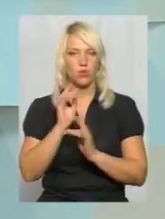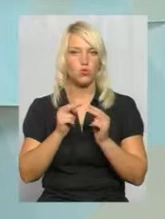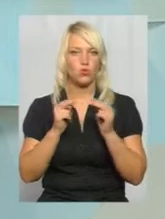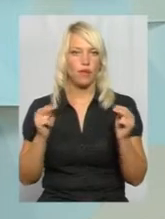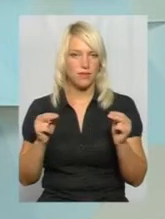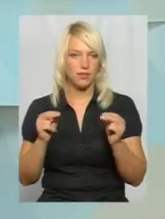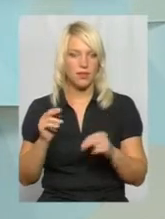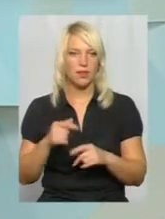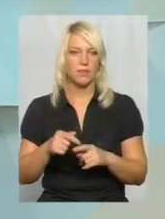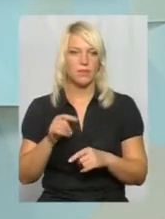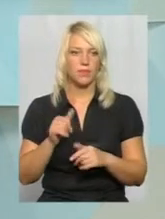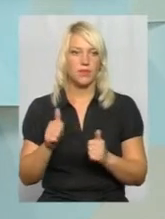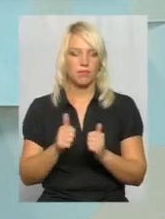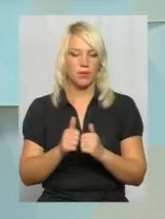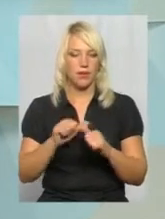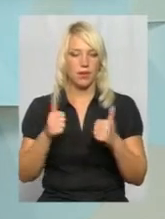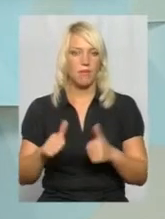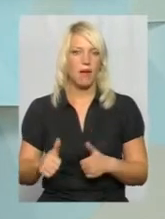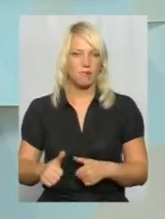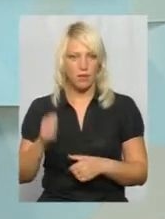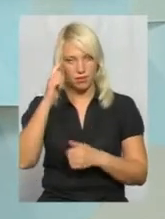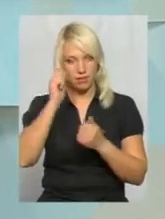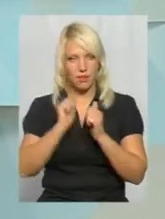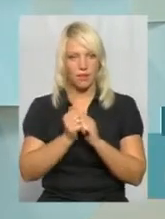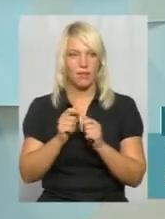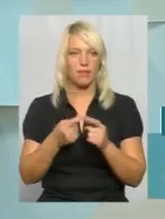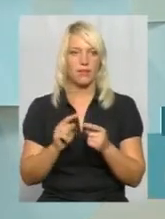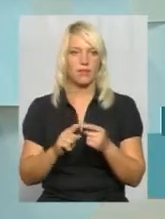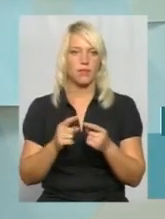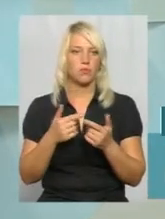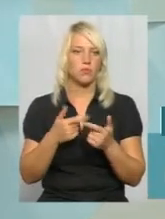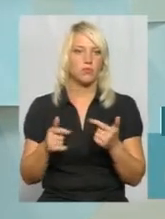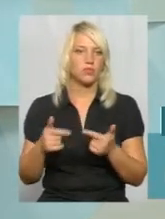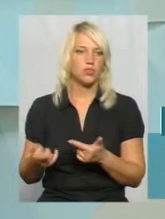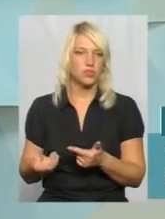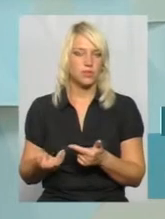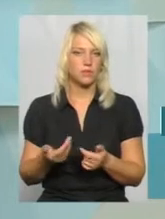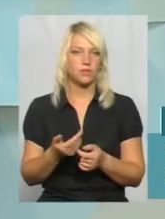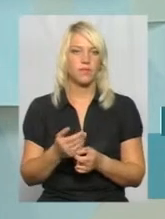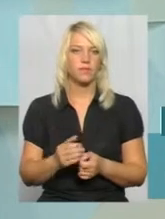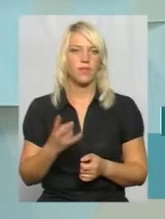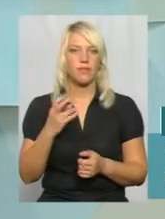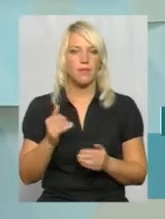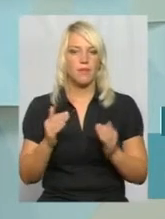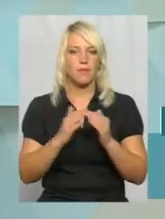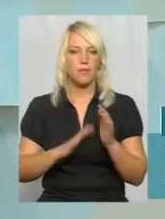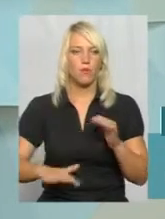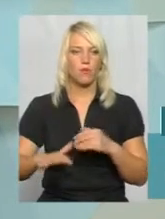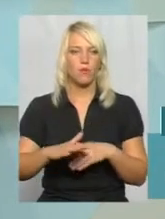сюжеті. Біля того самого пам'ятника, чи якщо беремо інші будинки на прибудинковій території.